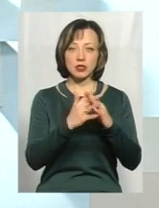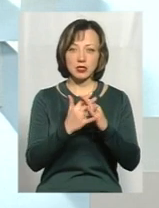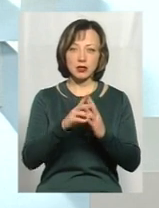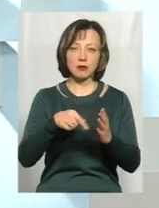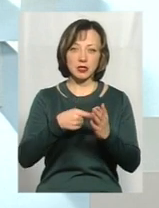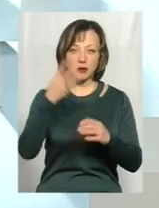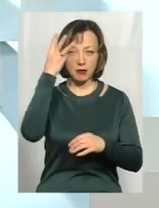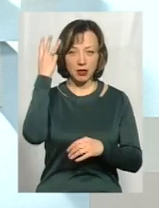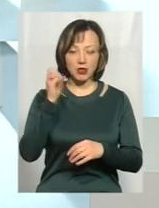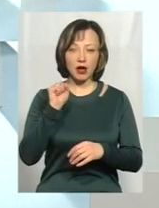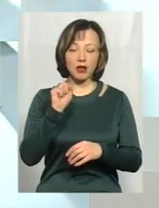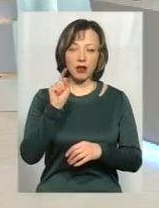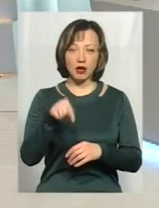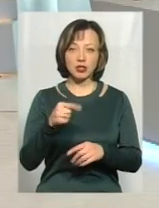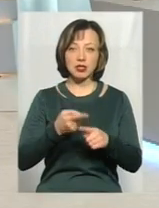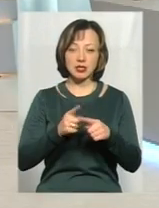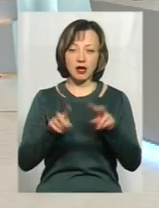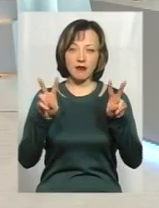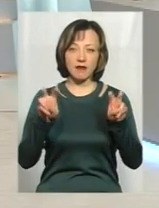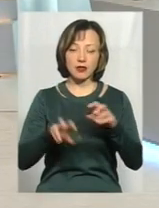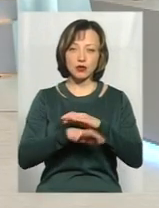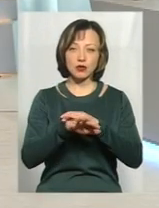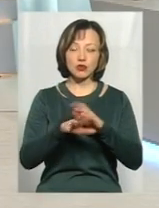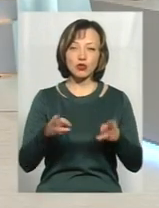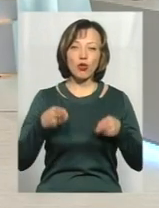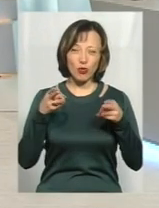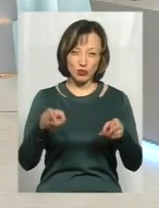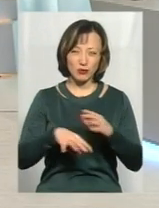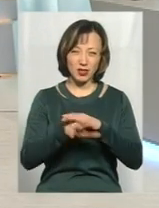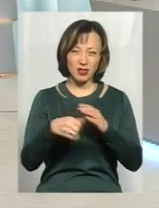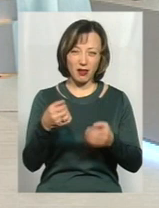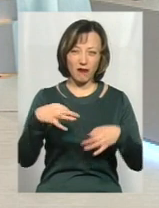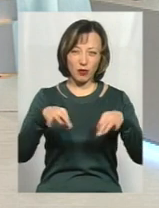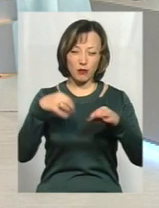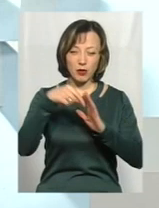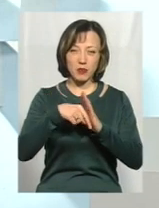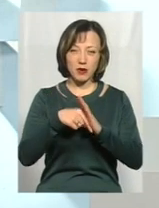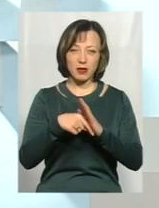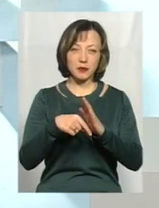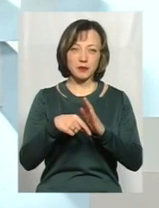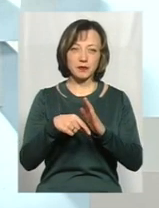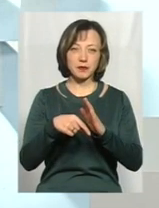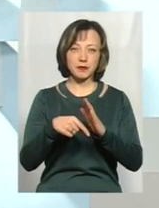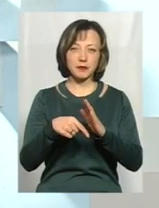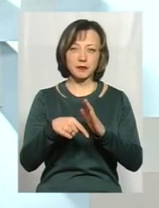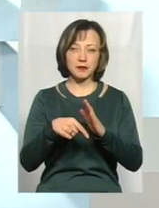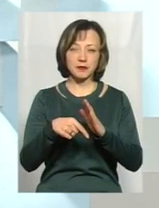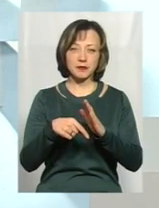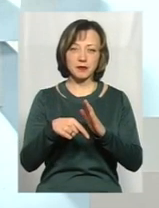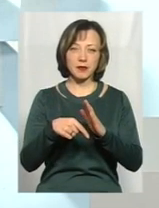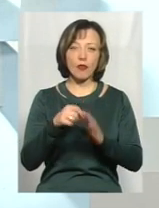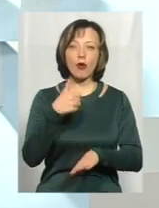міста Хмельницького. Адже цей вид злочину, здобачу зломисника є,